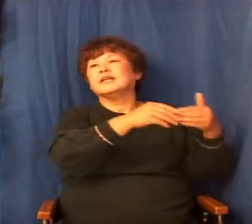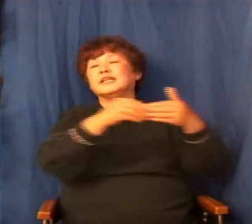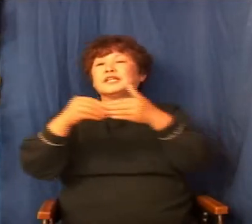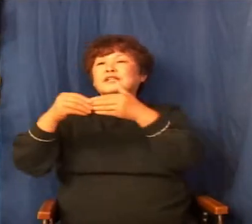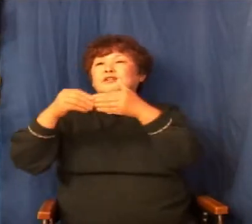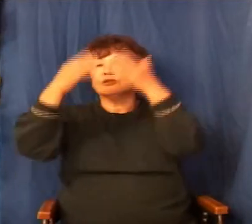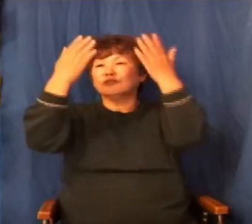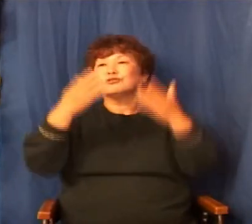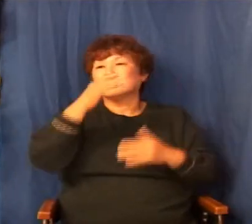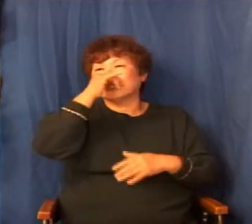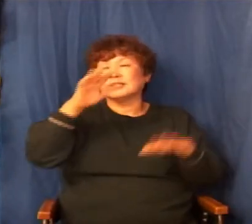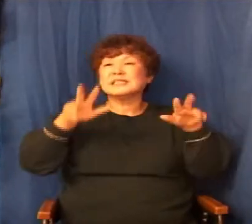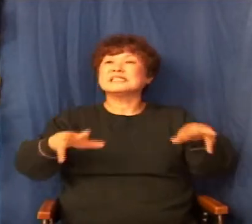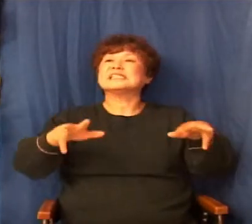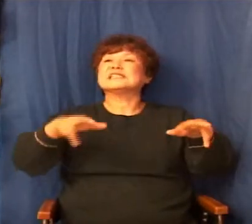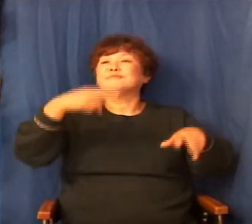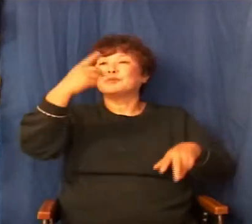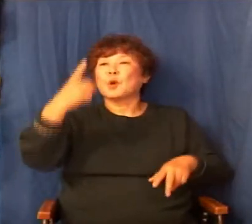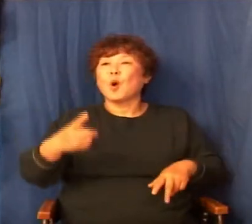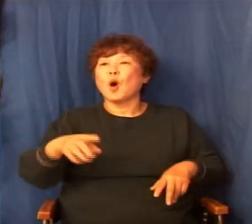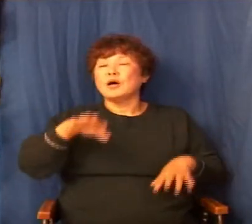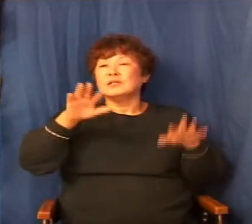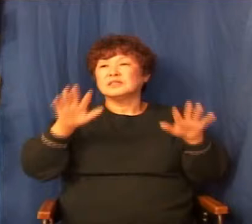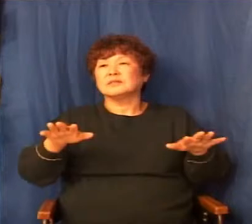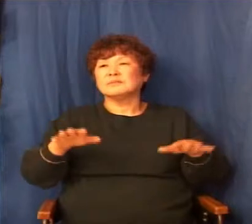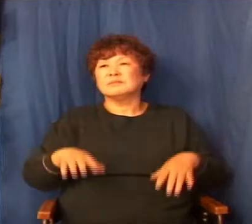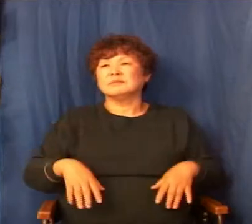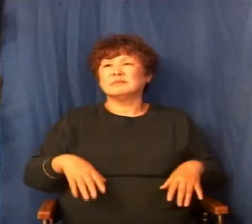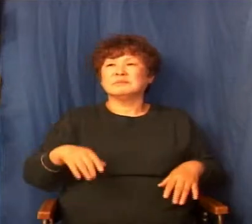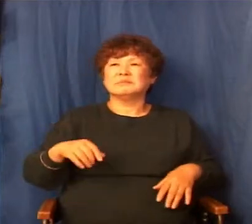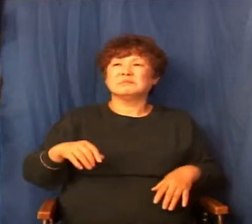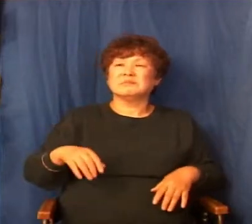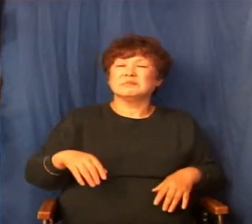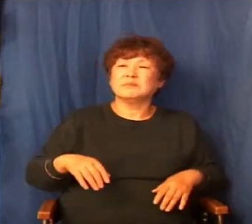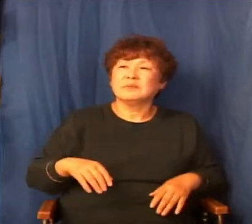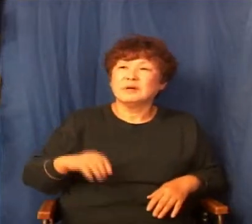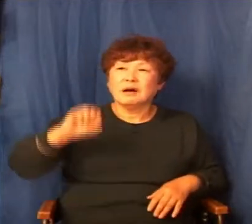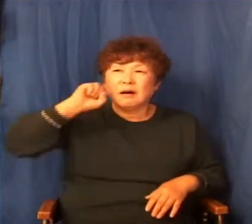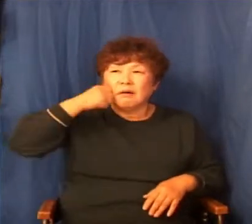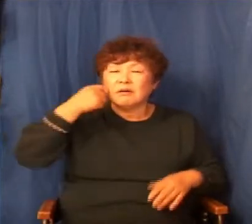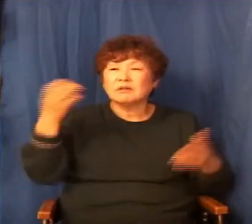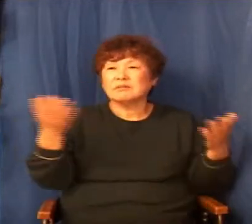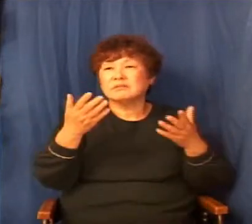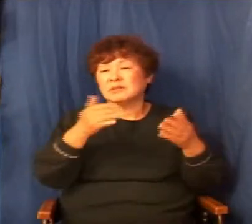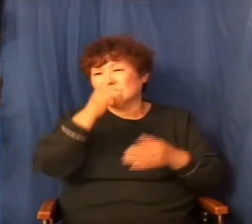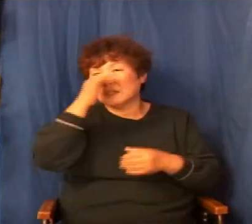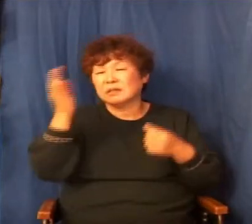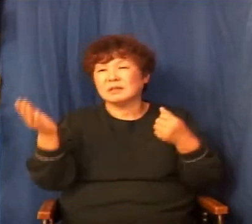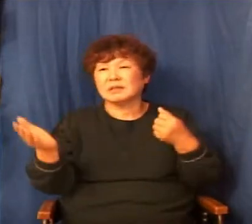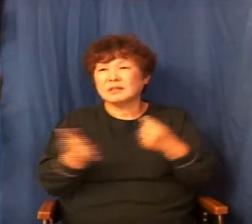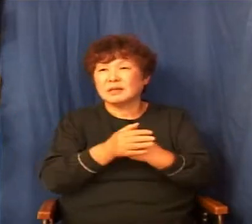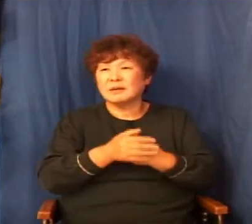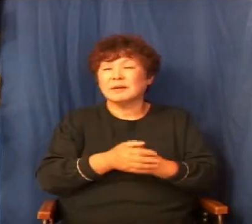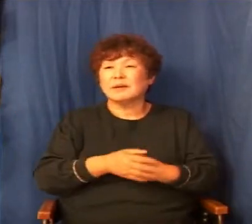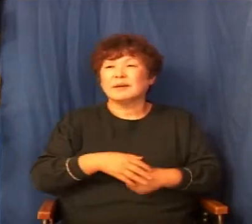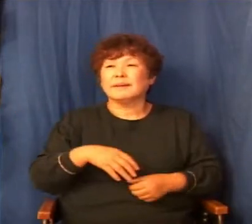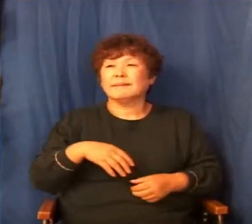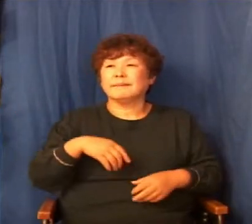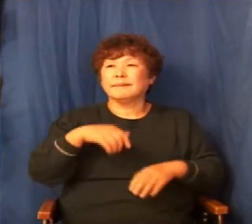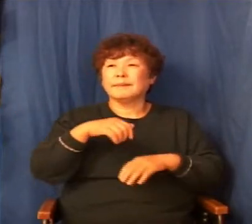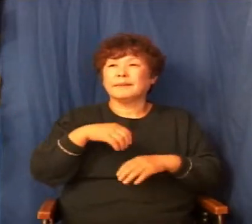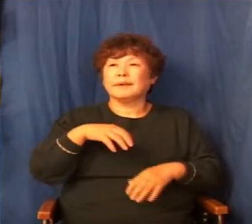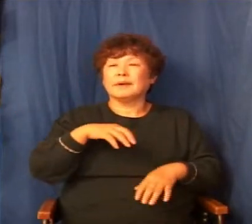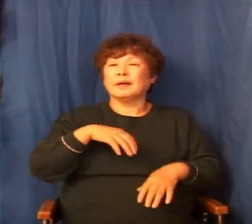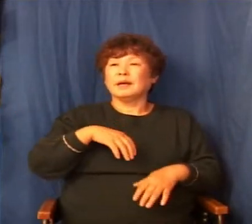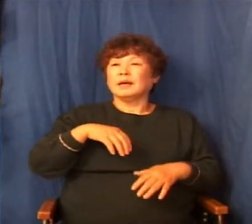지금도 우리는 뭔가가 안 돼서 속탈지 모르지만 이것도 아버지의 뜻이다 이렇게 믿으면 이 자리에서